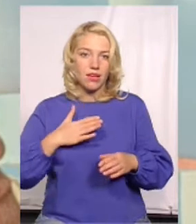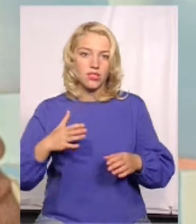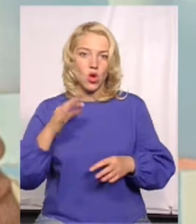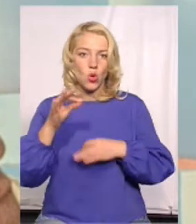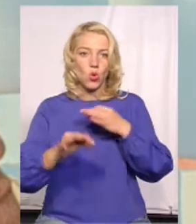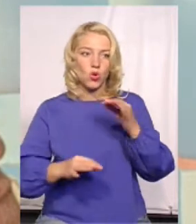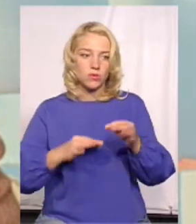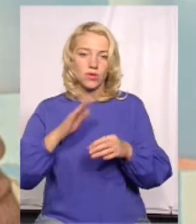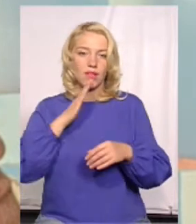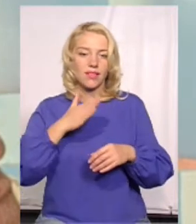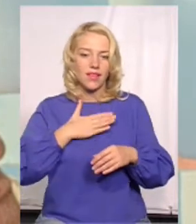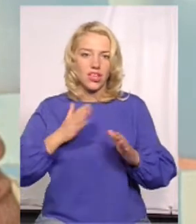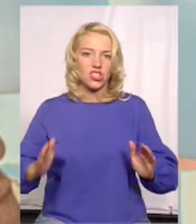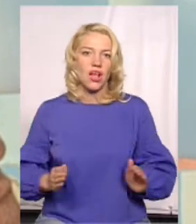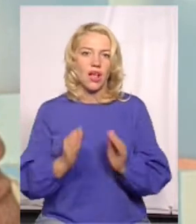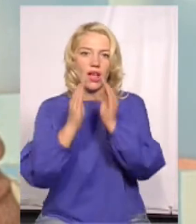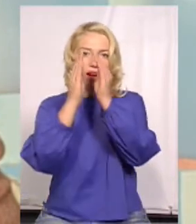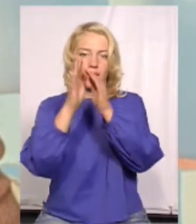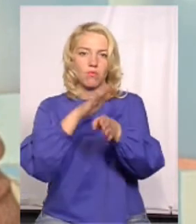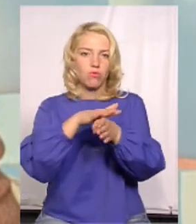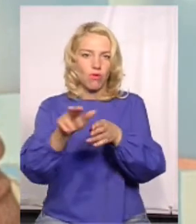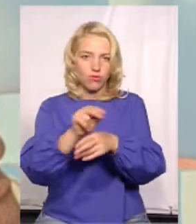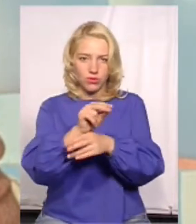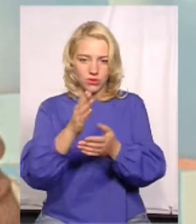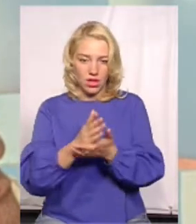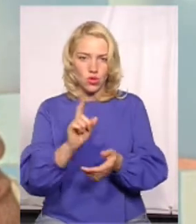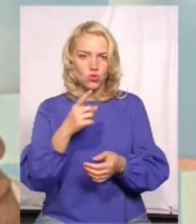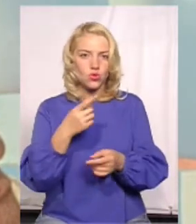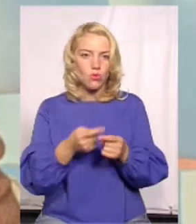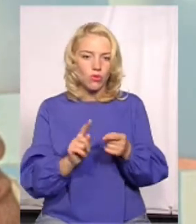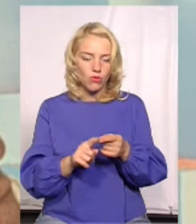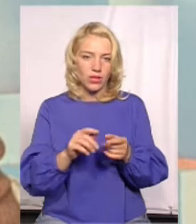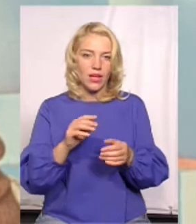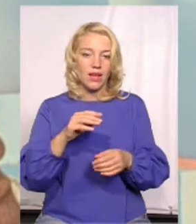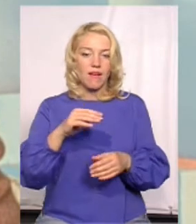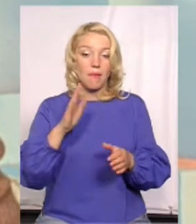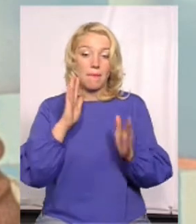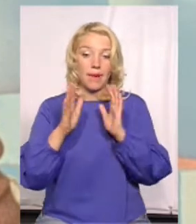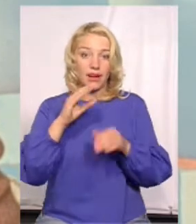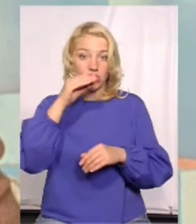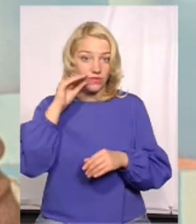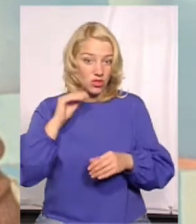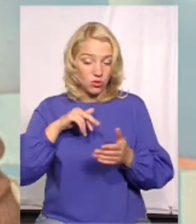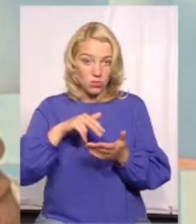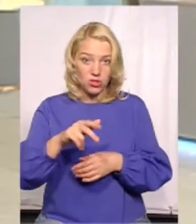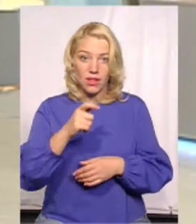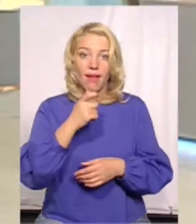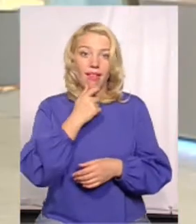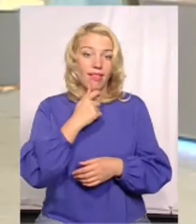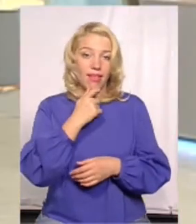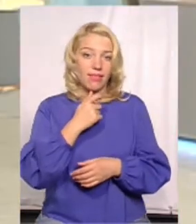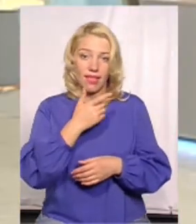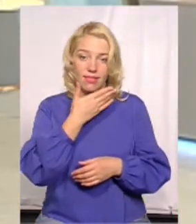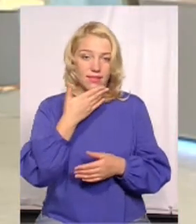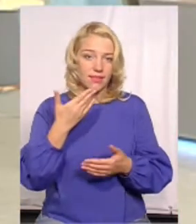повністю відреставрована. Чомусь зайшли вони в парк Шевченка, в якому Леніна шукали, не знайшли, і знайшли Шевченка